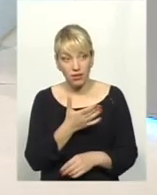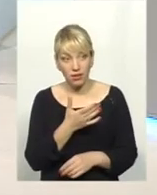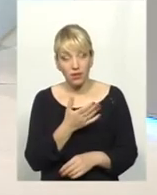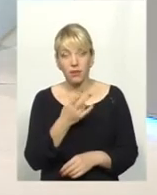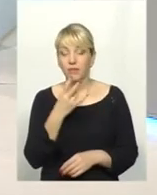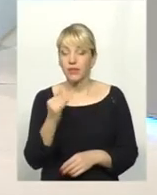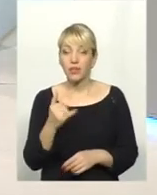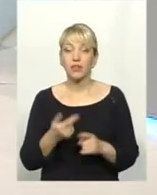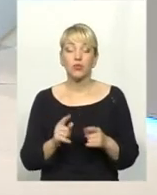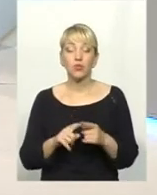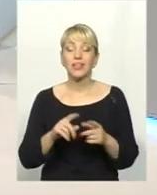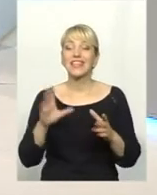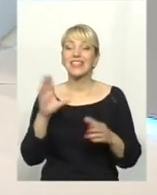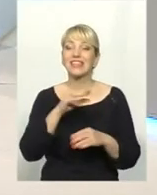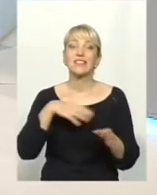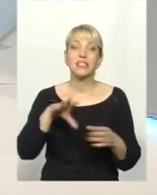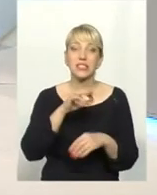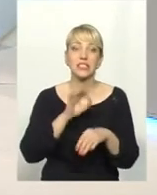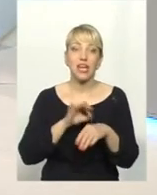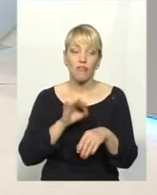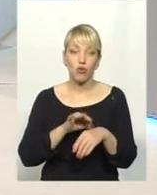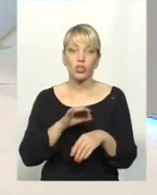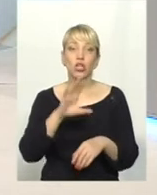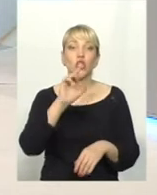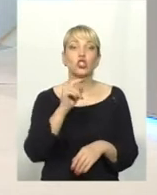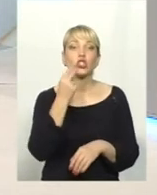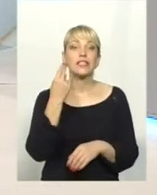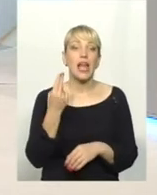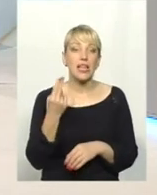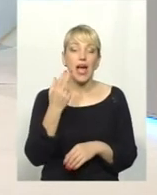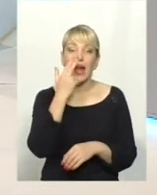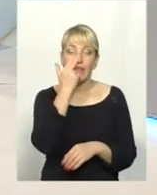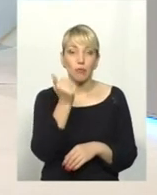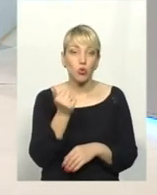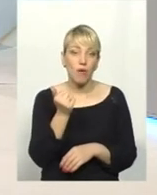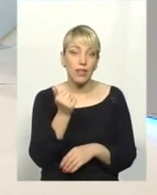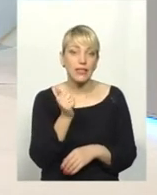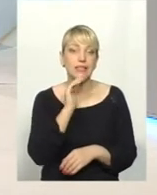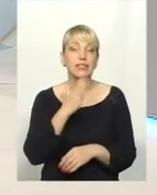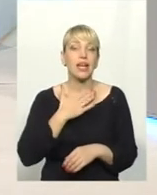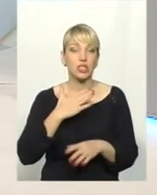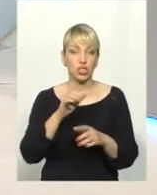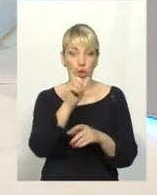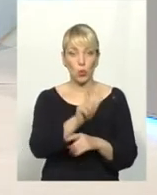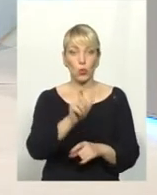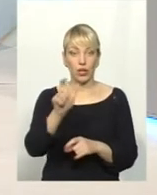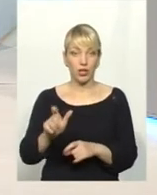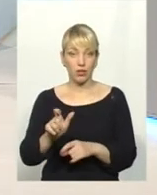всіх захворювань, які б не бралися. Соціальної адаптованості наших пацієнтів,